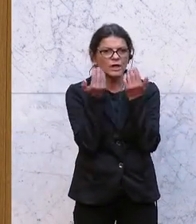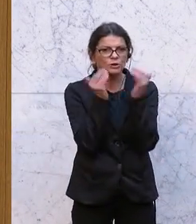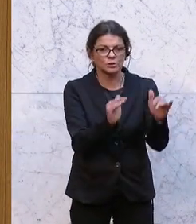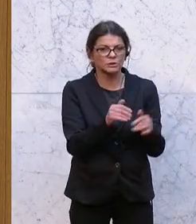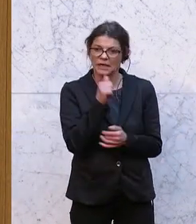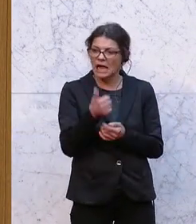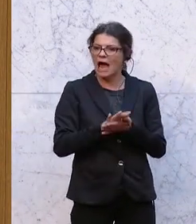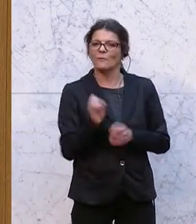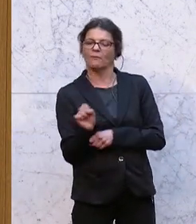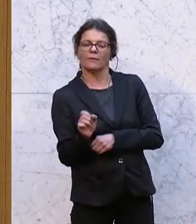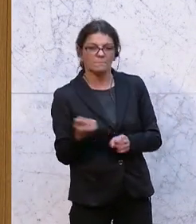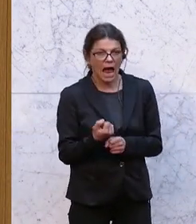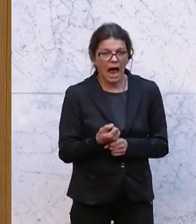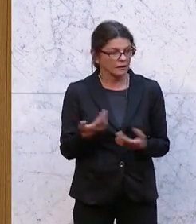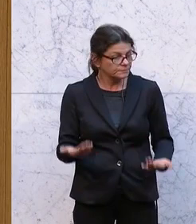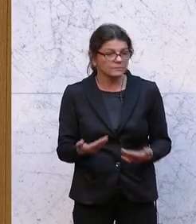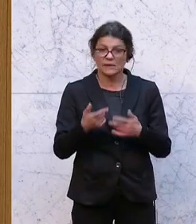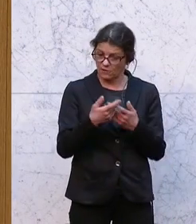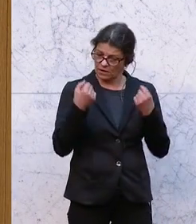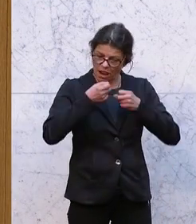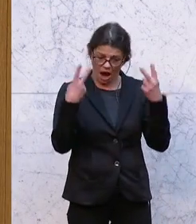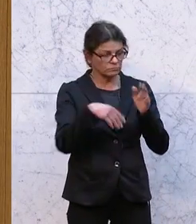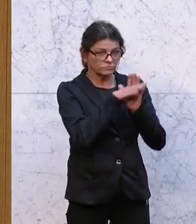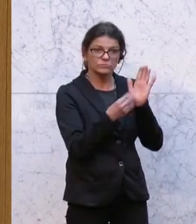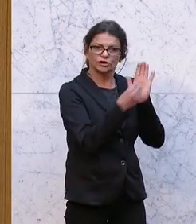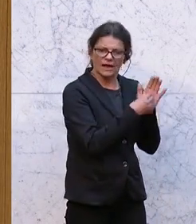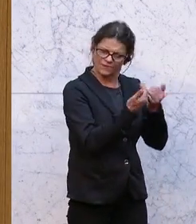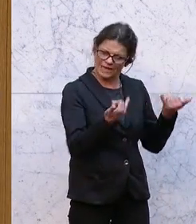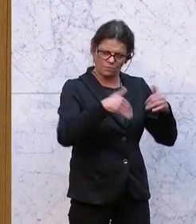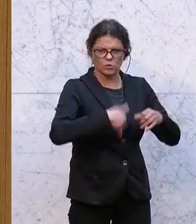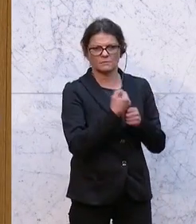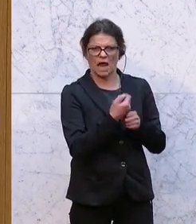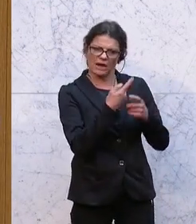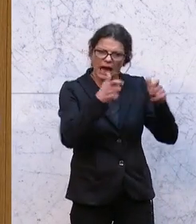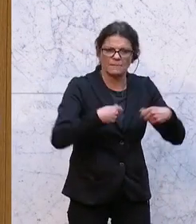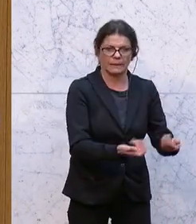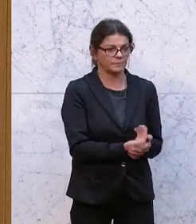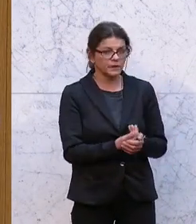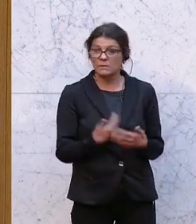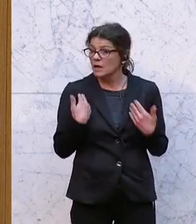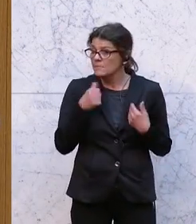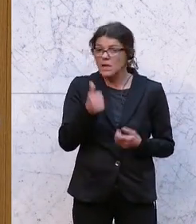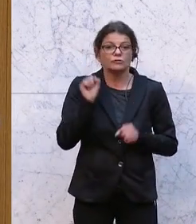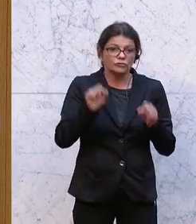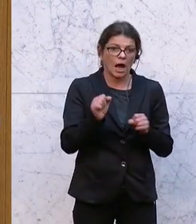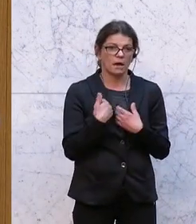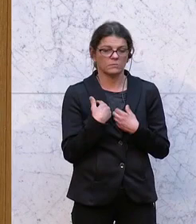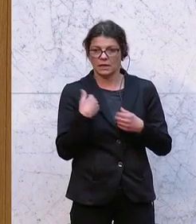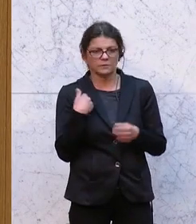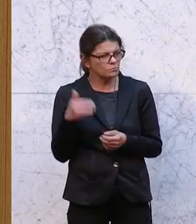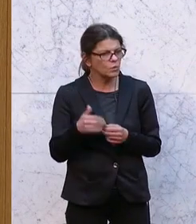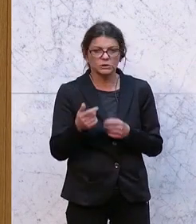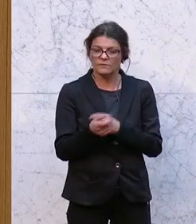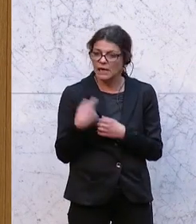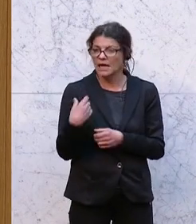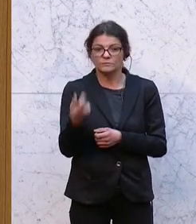Willkür und keine Willkür, weil klar festgelegt ist, in welchem Rahmen das passieren muss. Und dass man eben nicht ständig auf alle Zusendungen